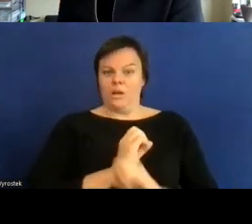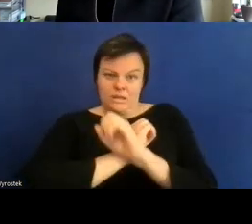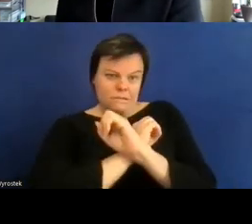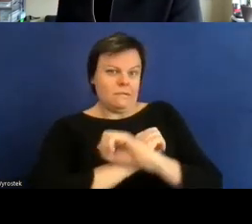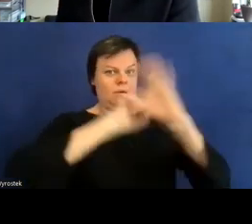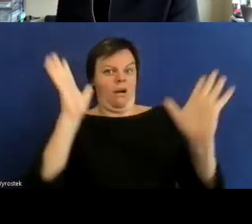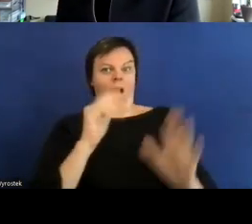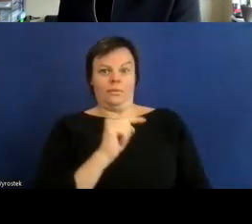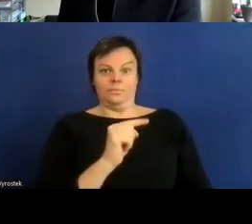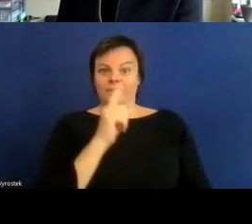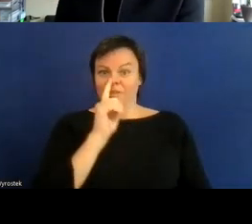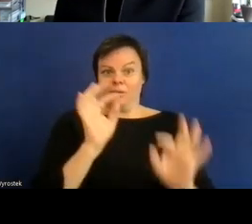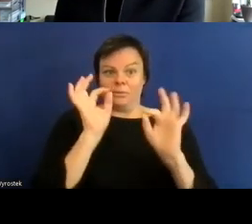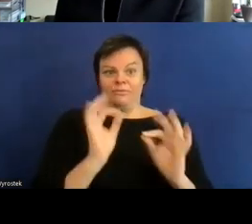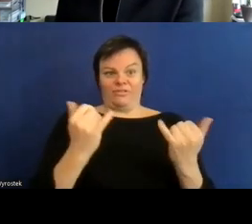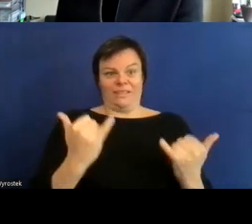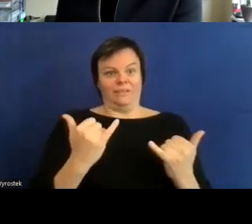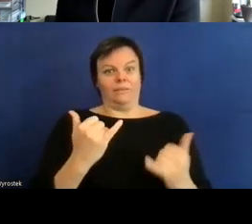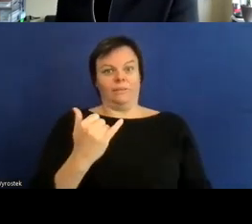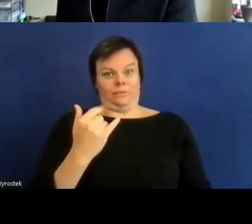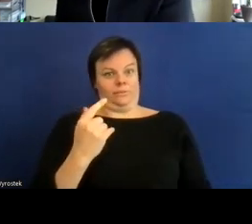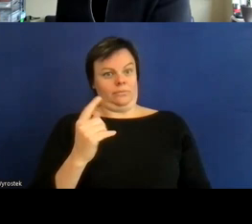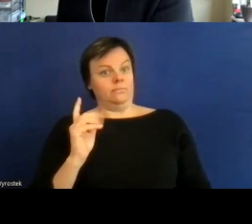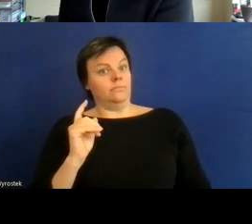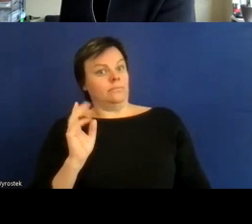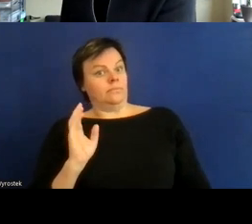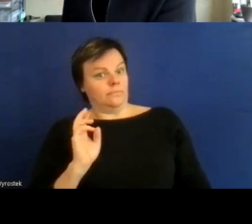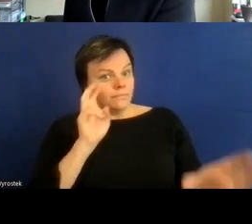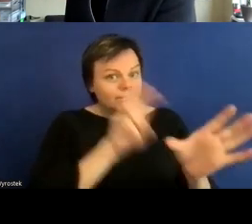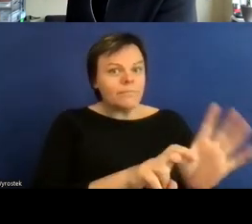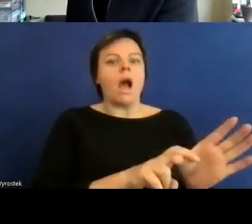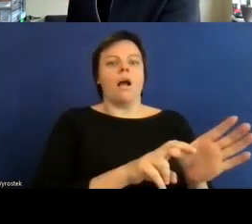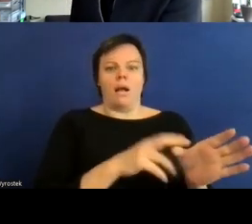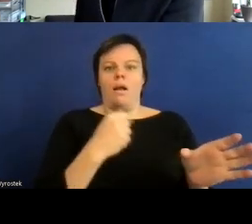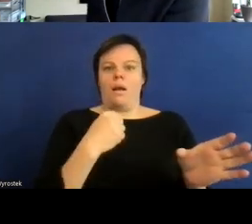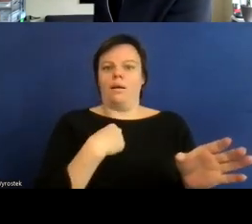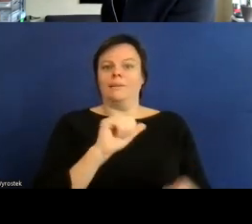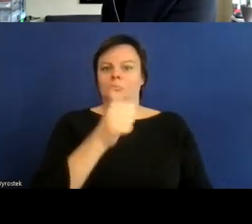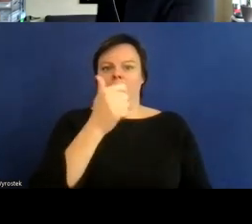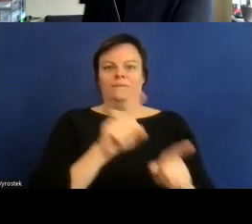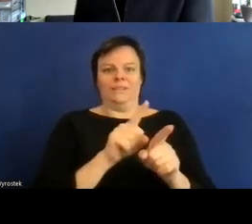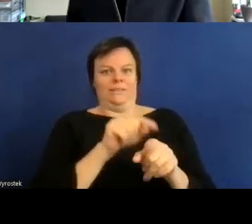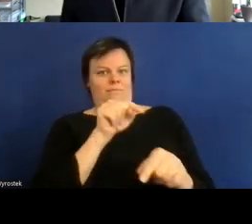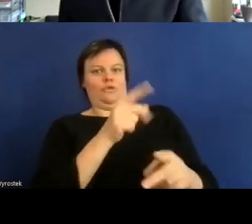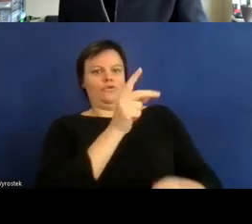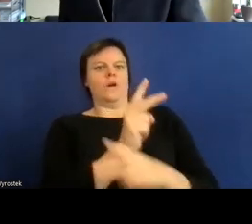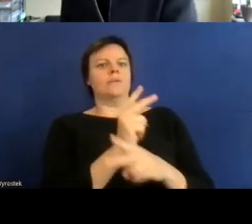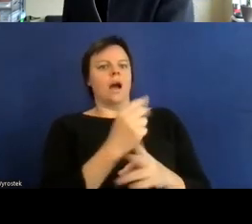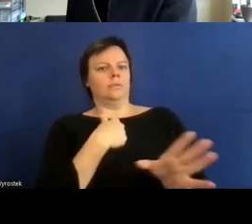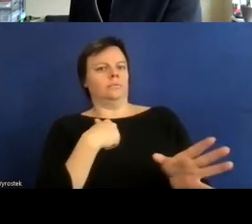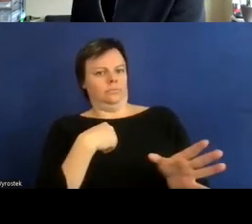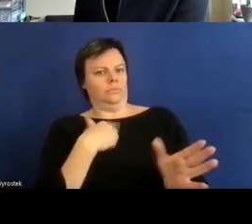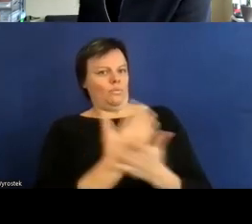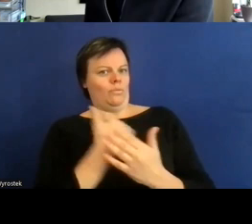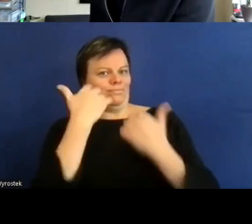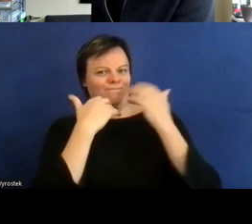diese in diese standards die ich ihnen benannt habe dann wäre da zum einen eben zu benennen dieser web